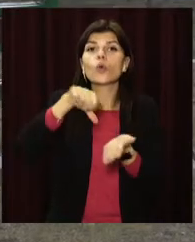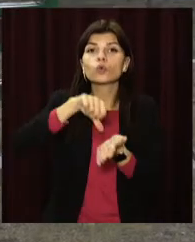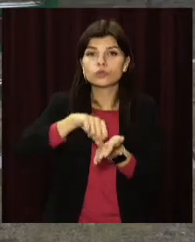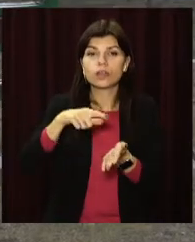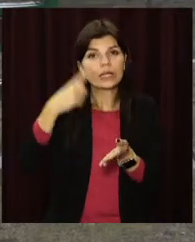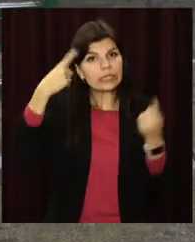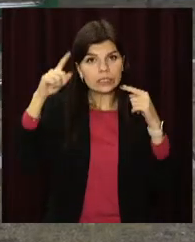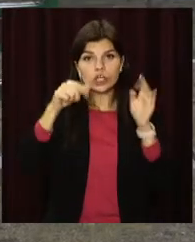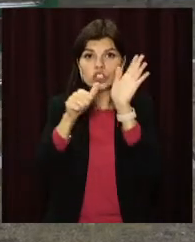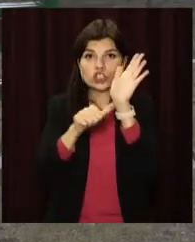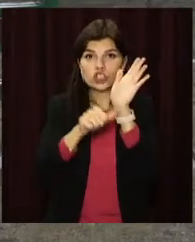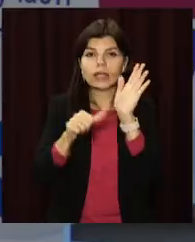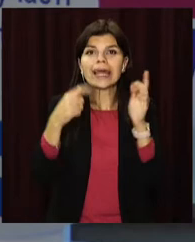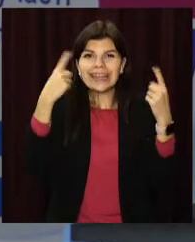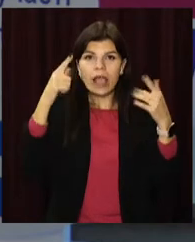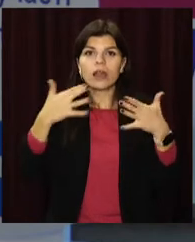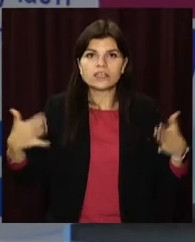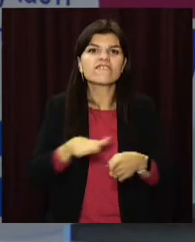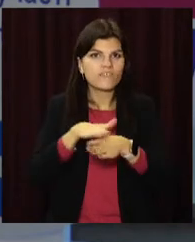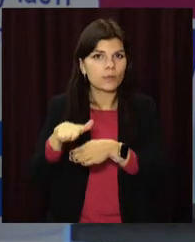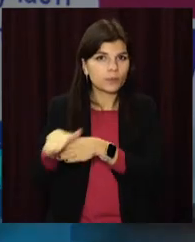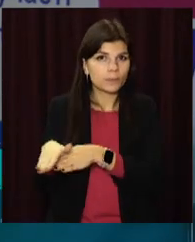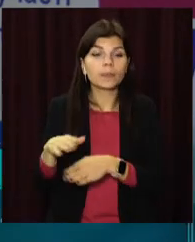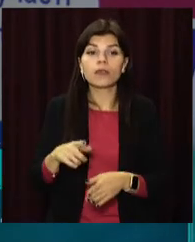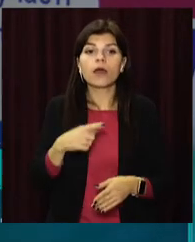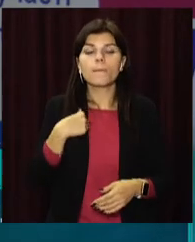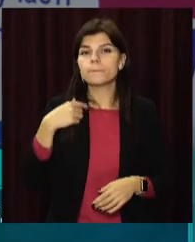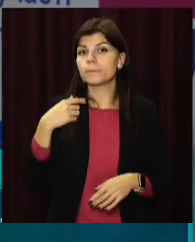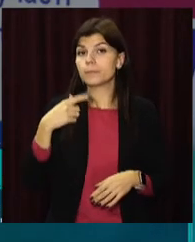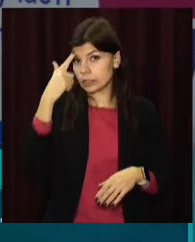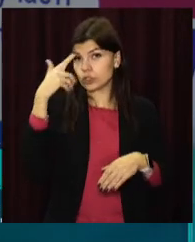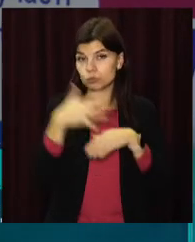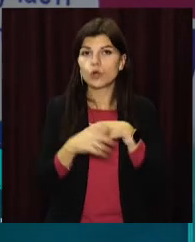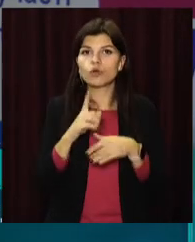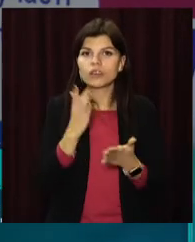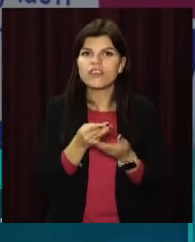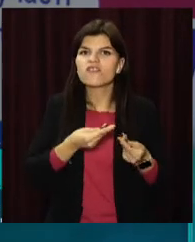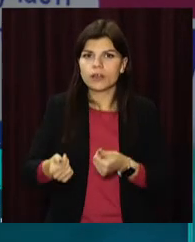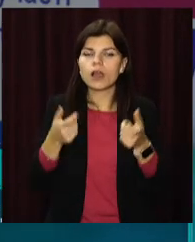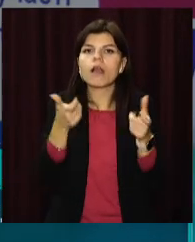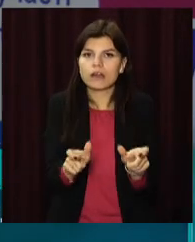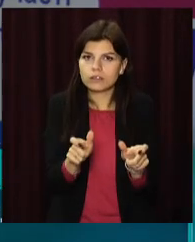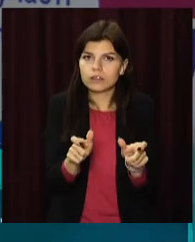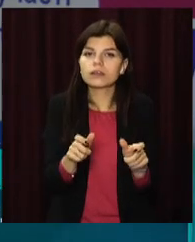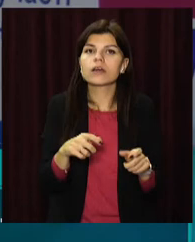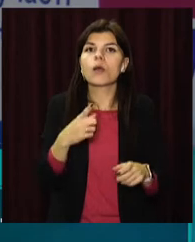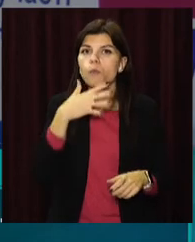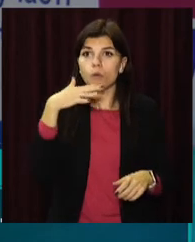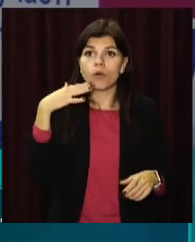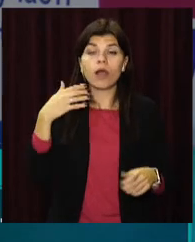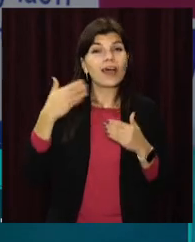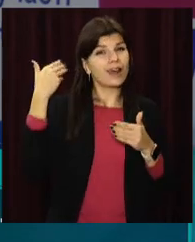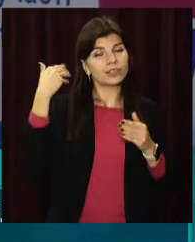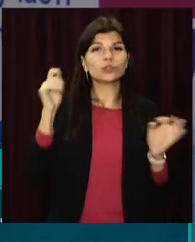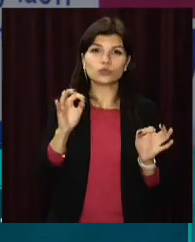реалізували 60 проєктів. «Однозначно ми зрозуміли, що є вплив карантину на людей, бо було більше проєктів подано, які передбачали